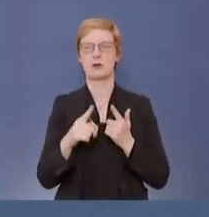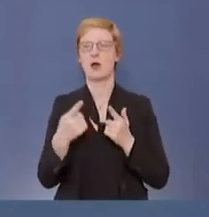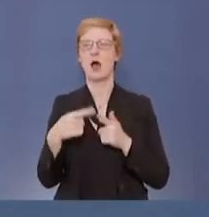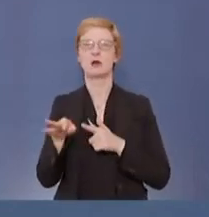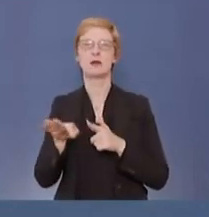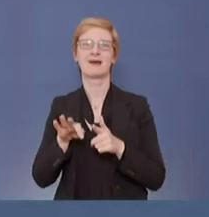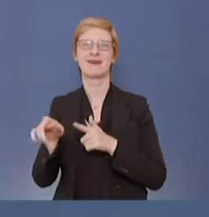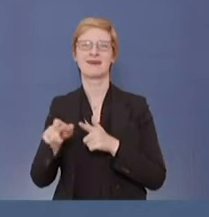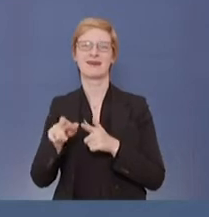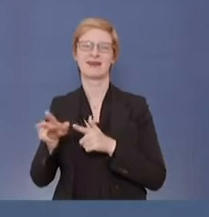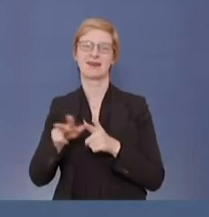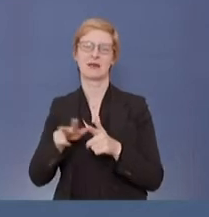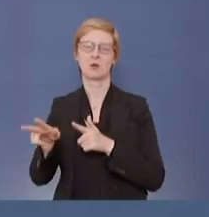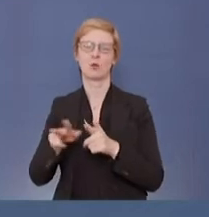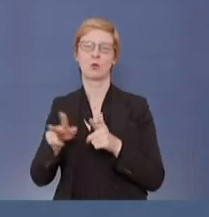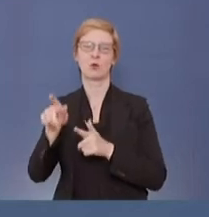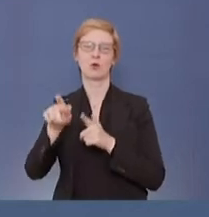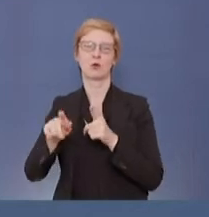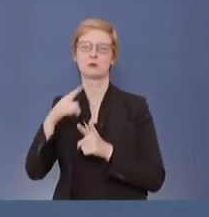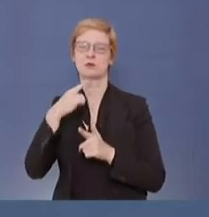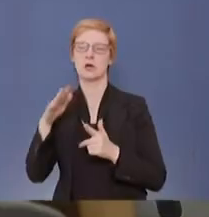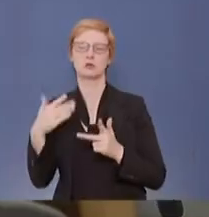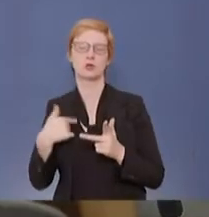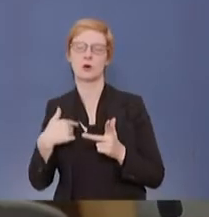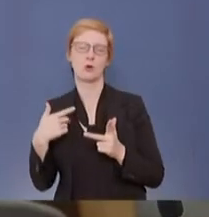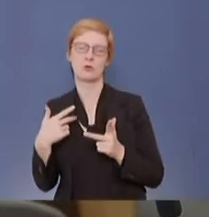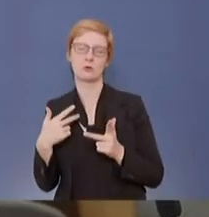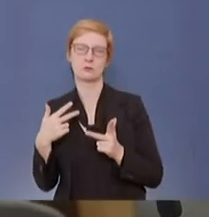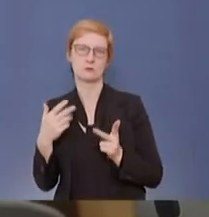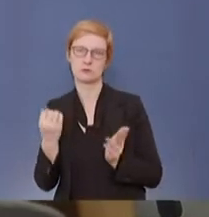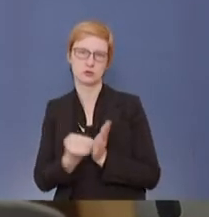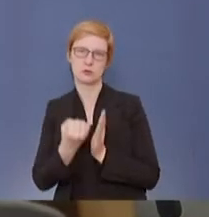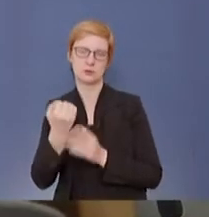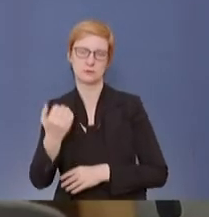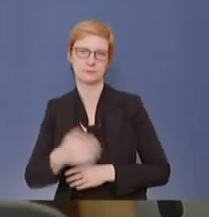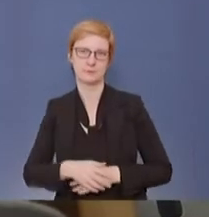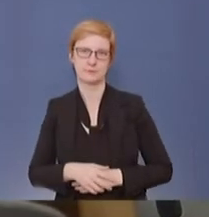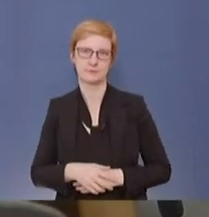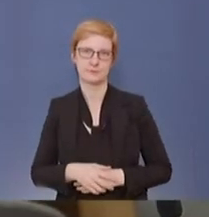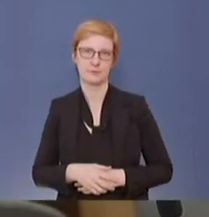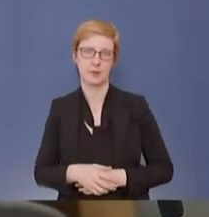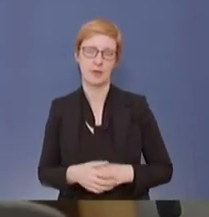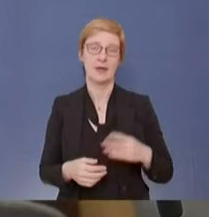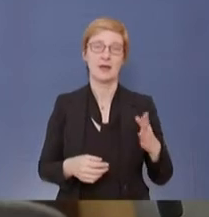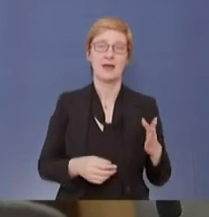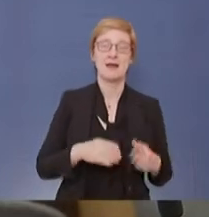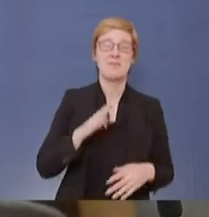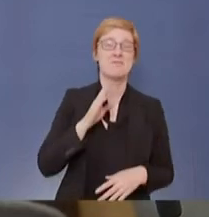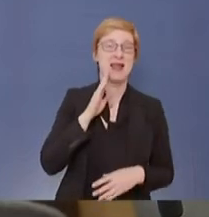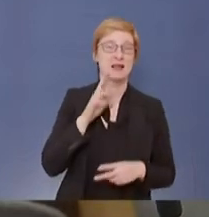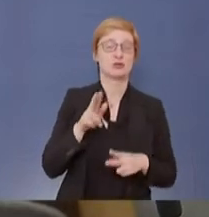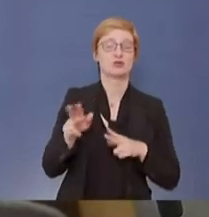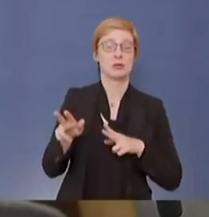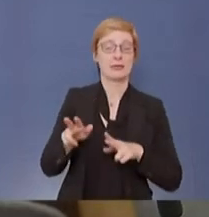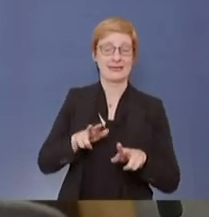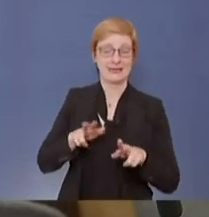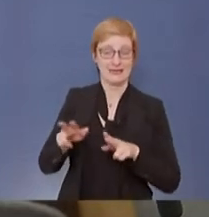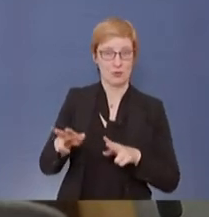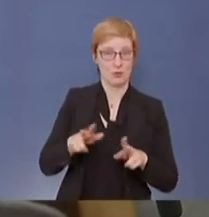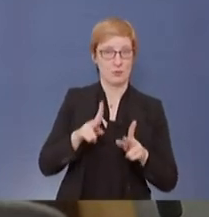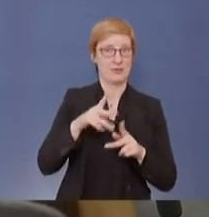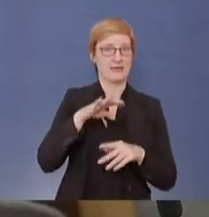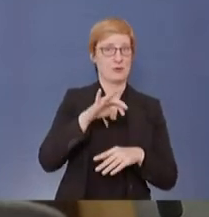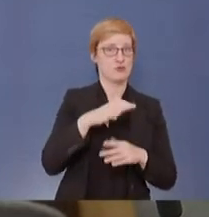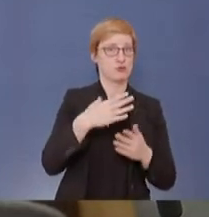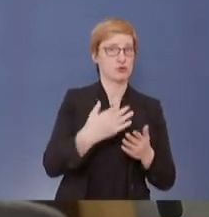Regierungen kommentieren. Aber wenn ein Mitglied der belgischen Regierung, beteiligt somit am EU-Beschaffungsprogramm,